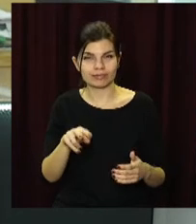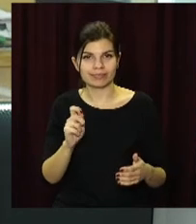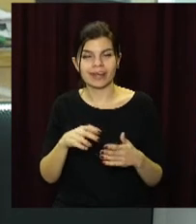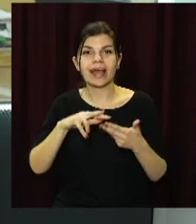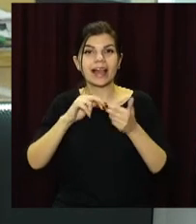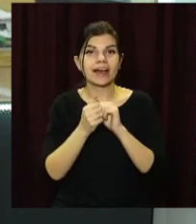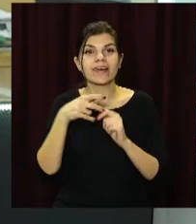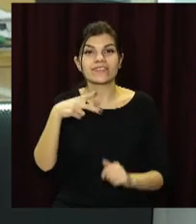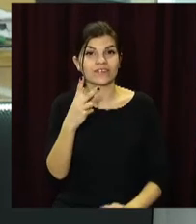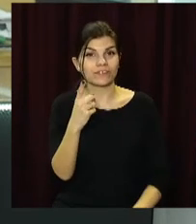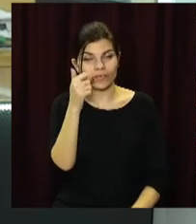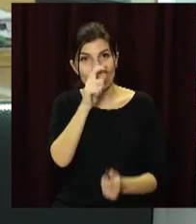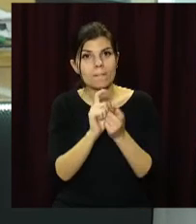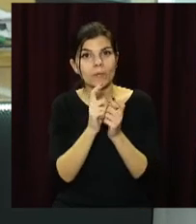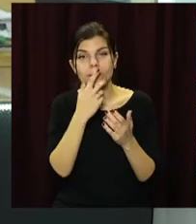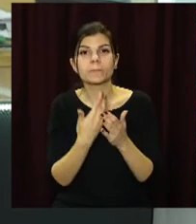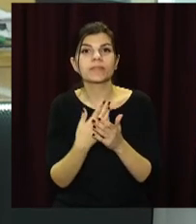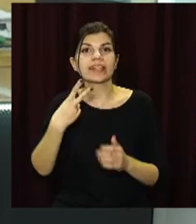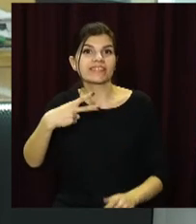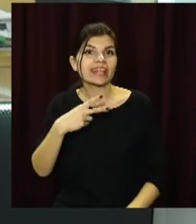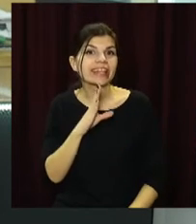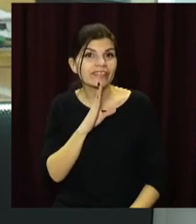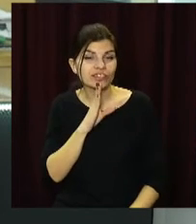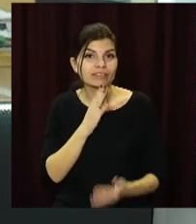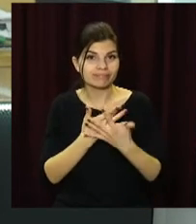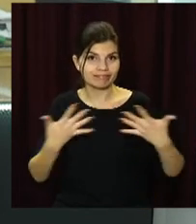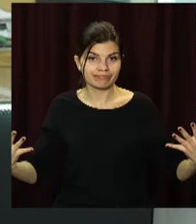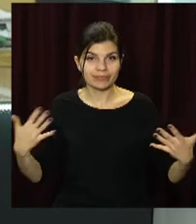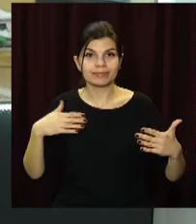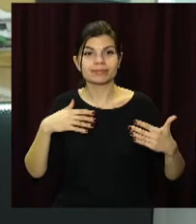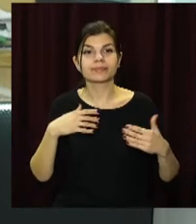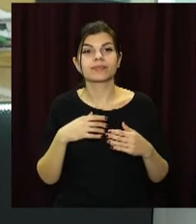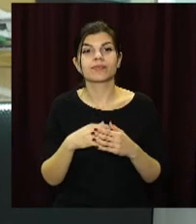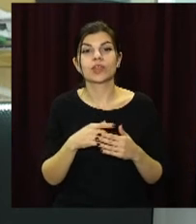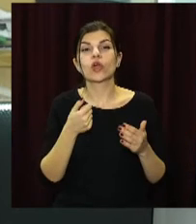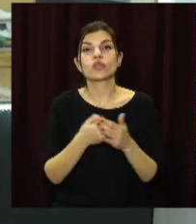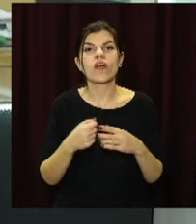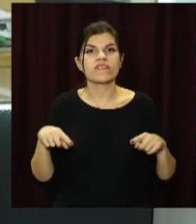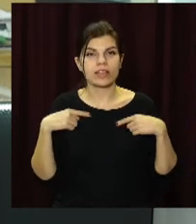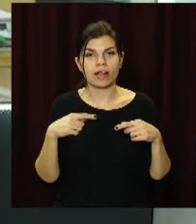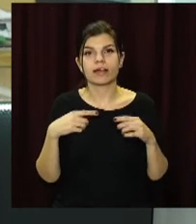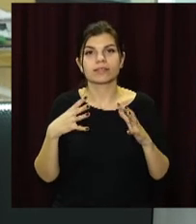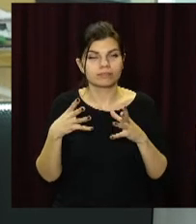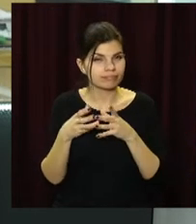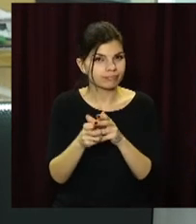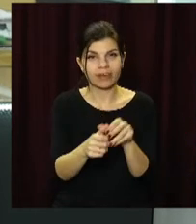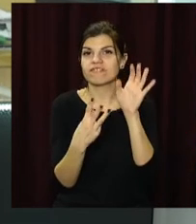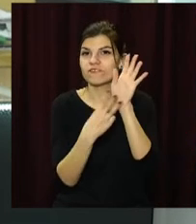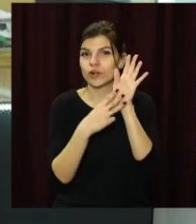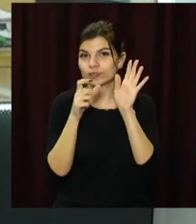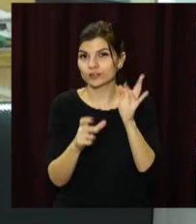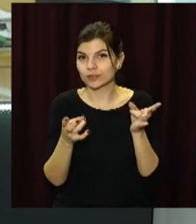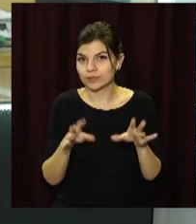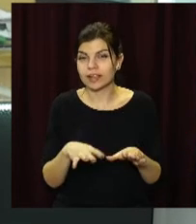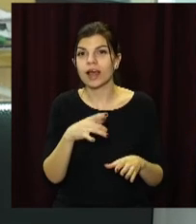2021» боролися понад 20 дівчат. Конкурс проходив у три етапи, до фіналу дійшли восьмеро. В останньому турі журі